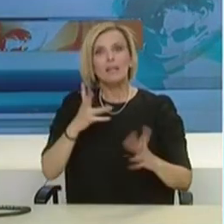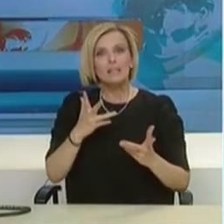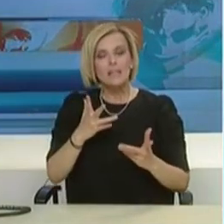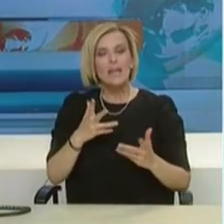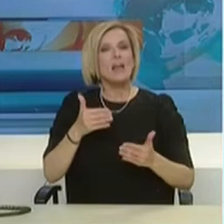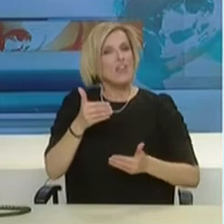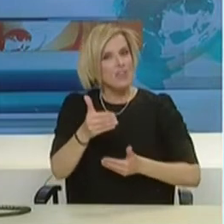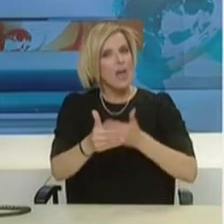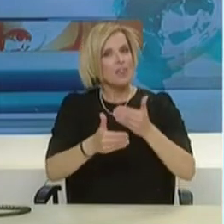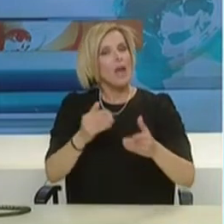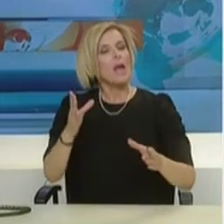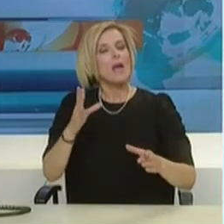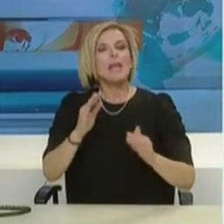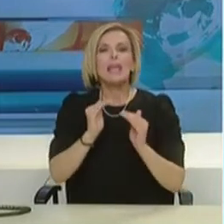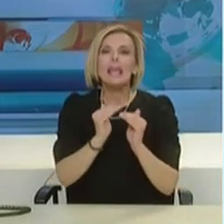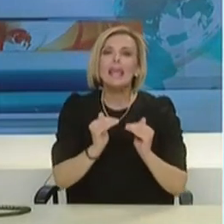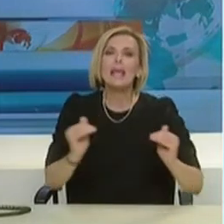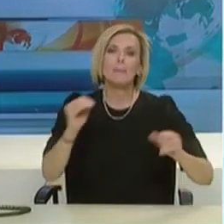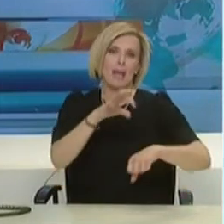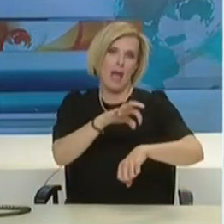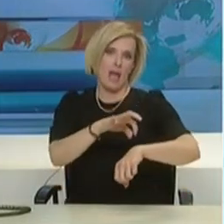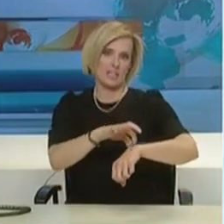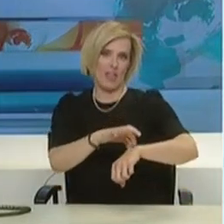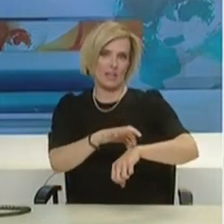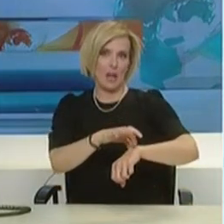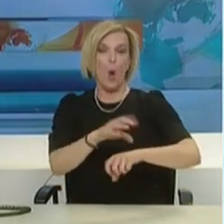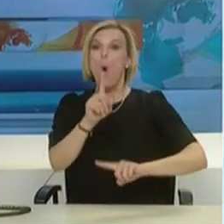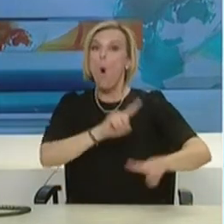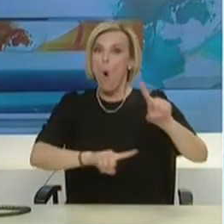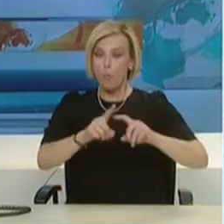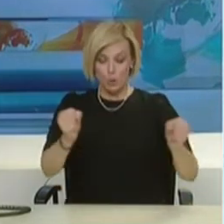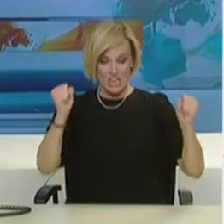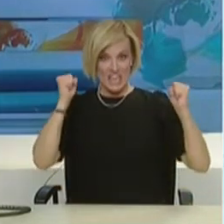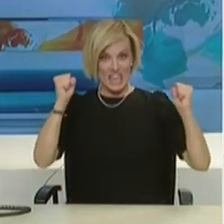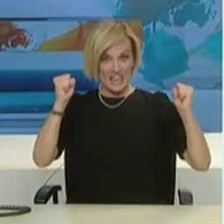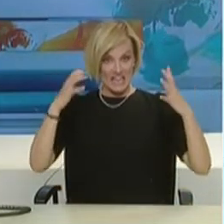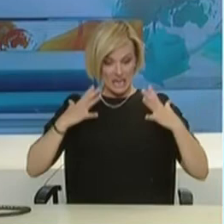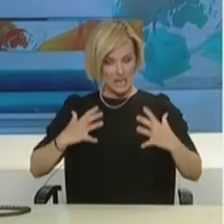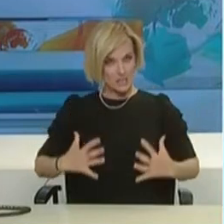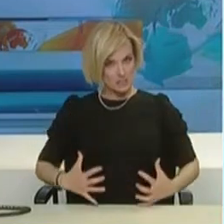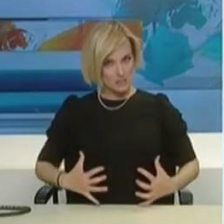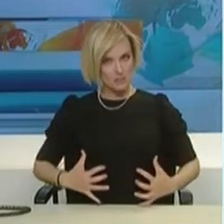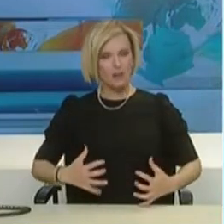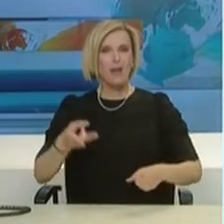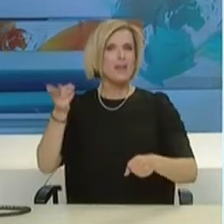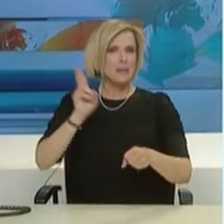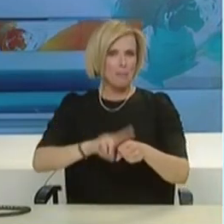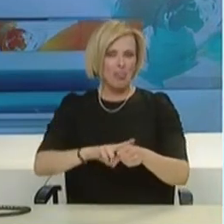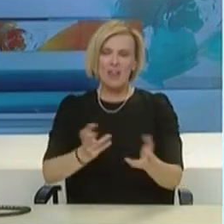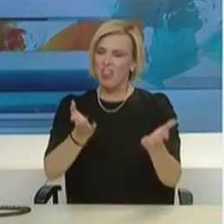μια ήπια νόσος. Στους ανθρώπους χωρίς κανένα υποκείμενο νόσημα, η θνητότητα παραμένει κάτω του 1%,